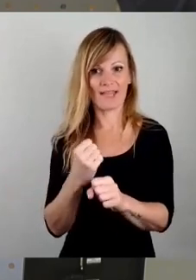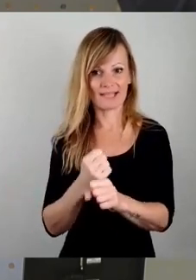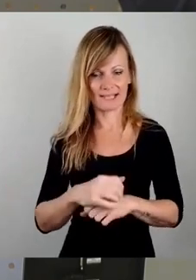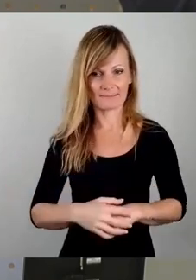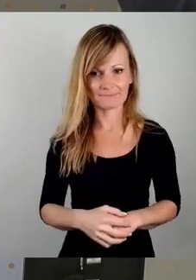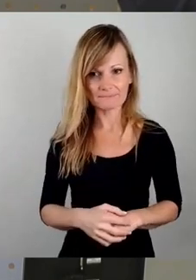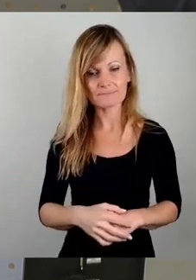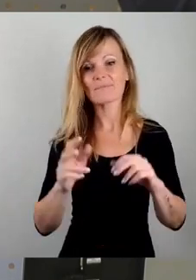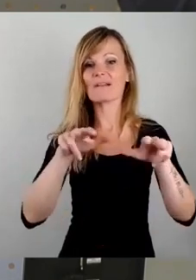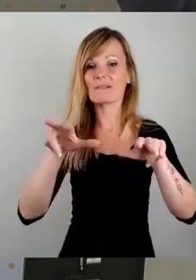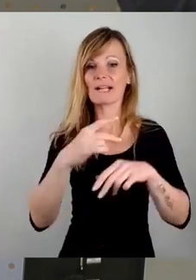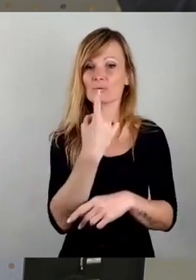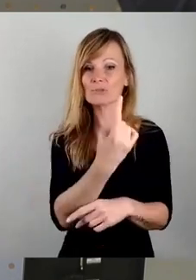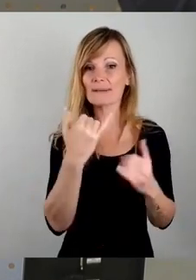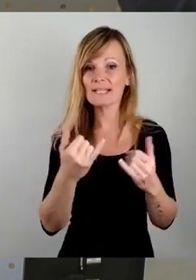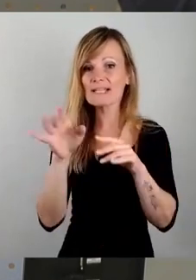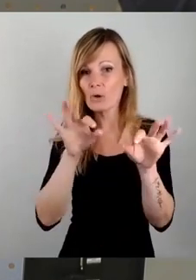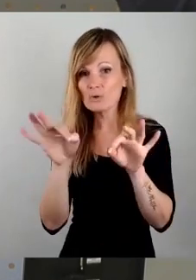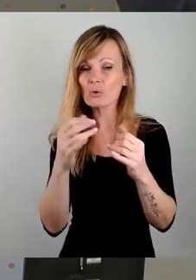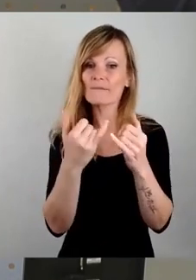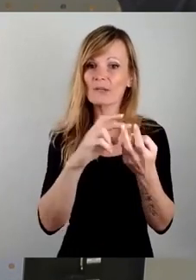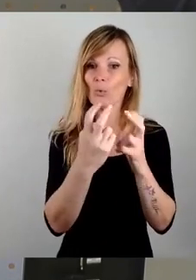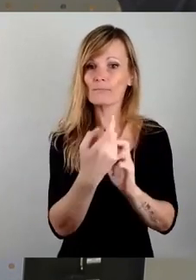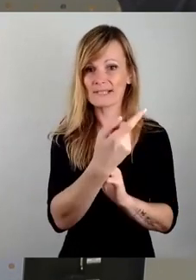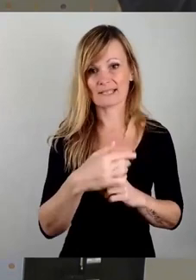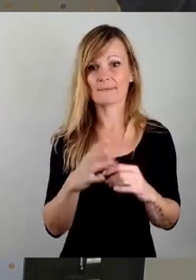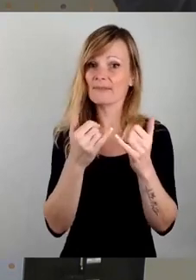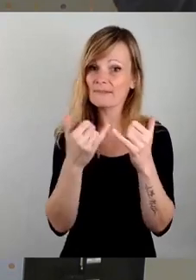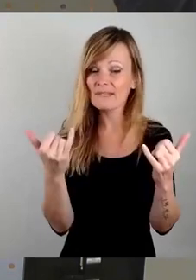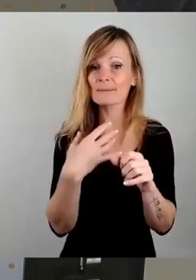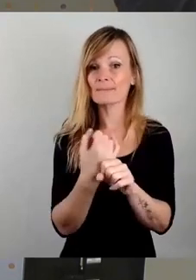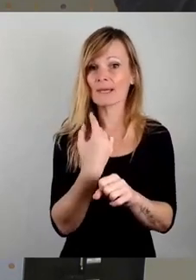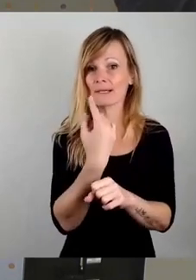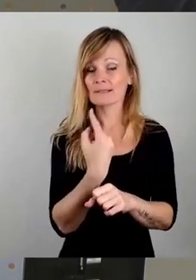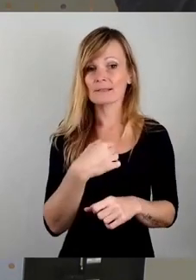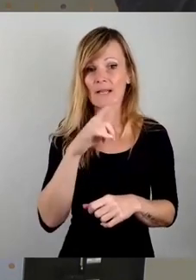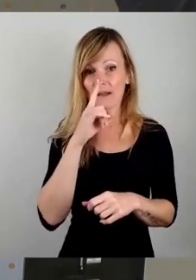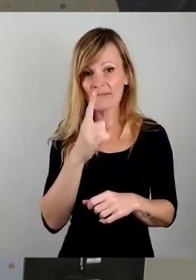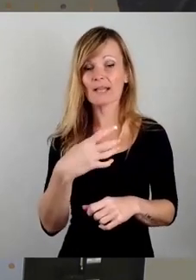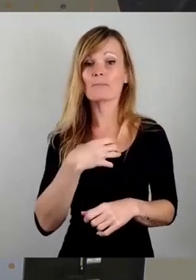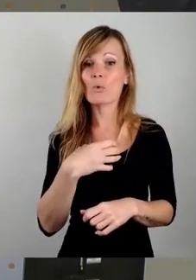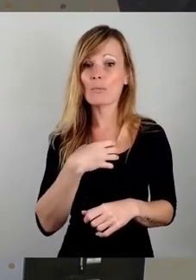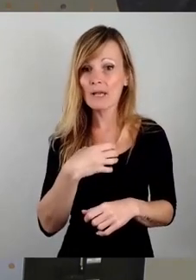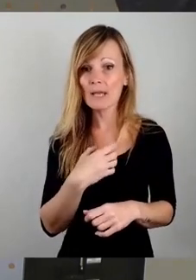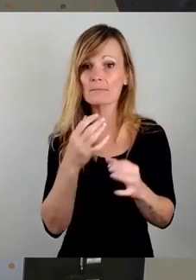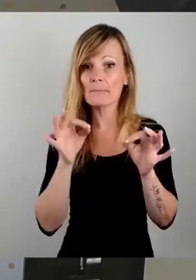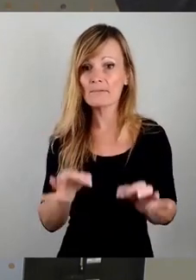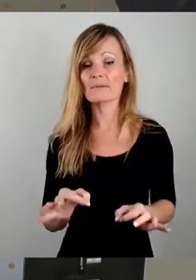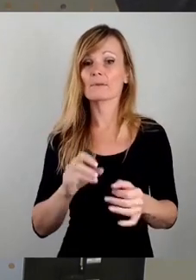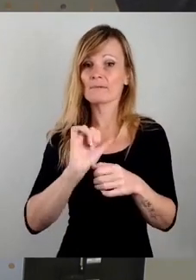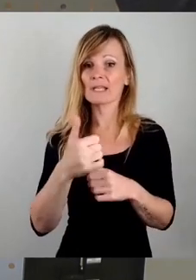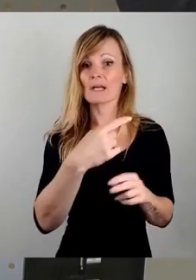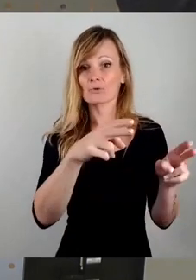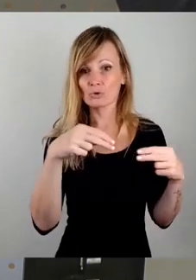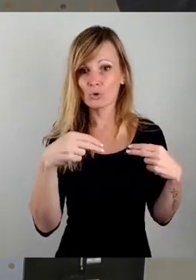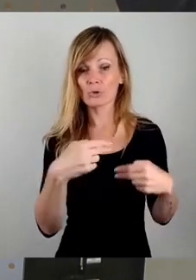sich jetzt selber aussuchen, wie sie das umsetzt, wie sie das macht. Wenn dabei Probleme auftreten, können Sie ja gerne wieder zu uns zurückkommen. Aber